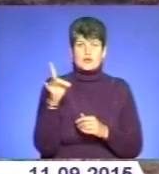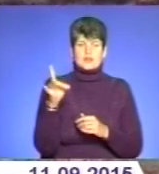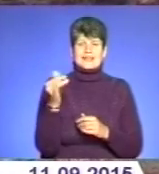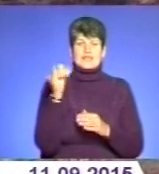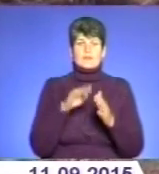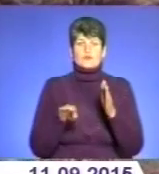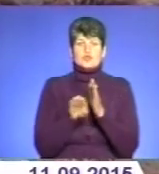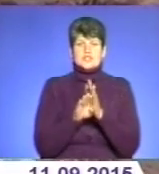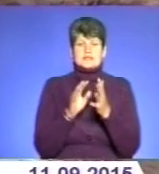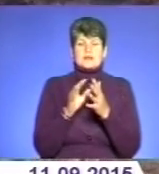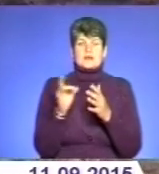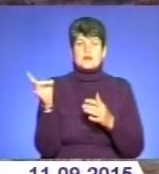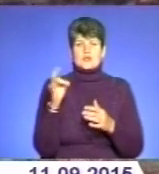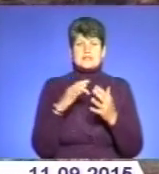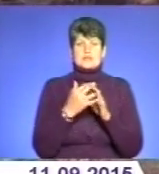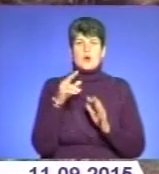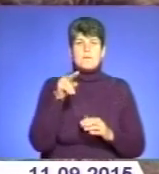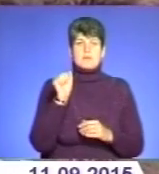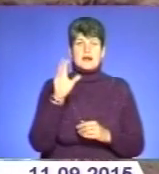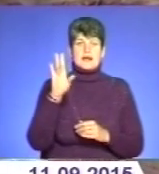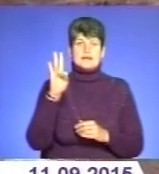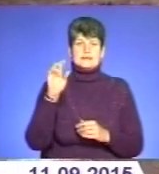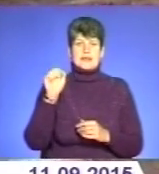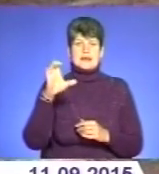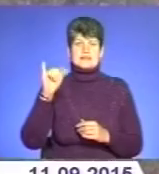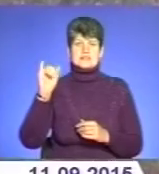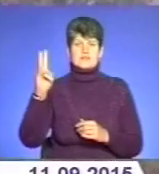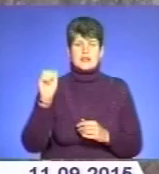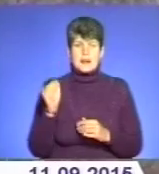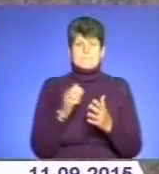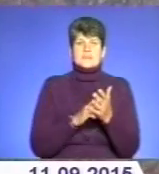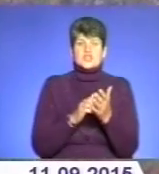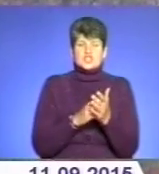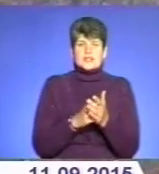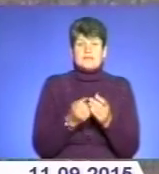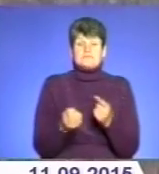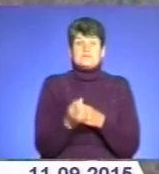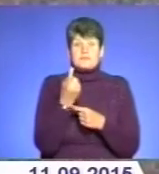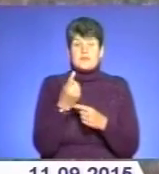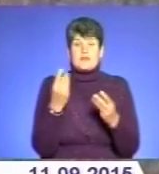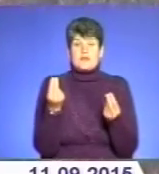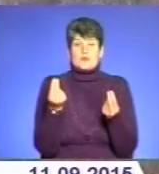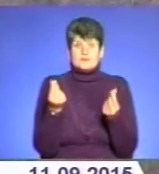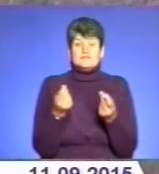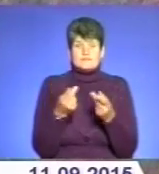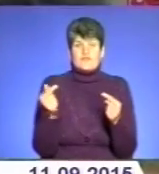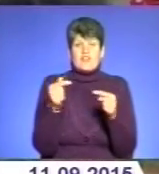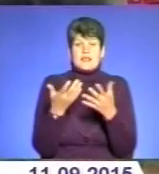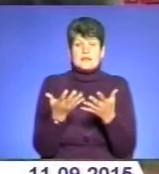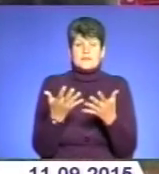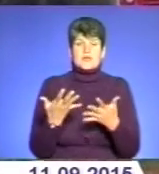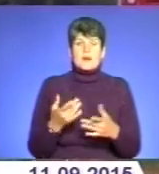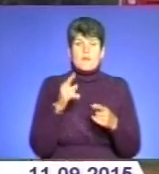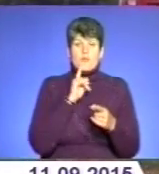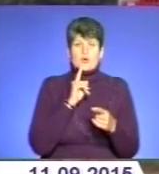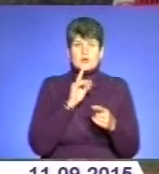Підволочийського району. Причини виникнення займань та матеріальні збитки встановлюються. Цього ж дня рятувальники ліквідували пожежу